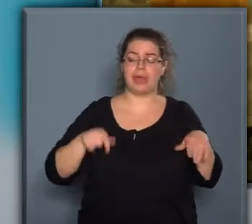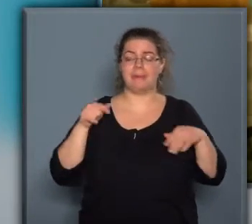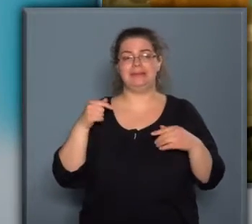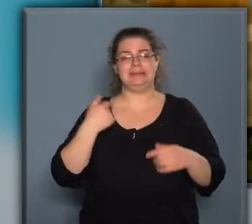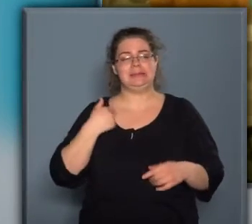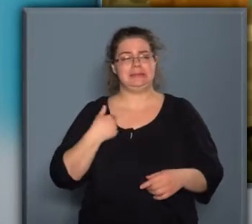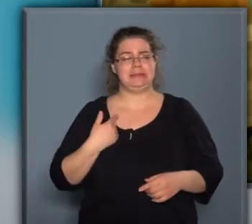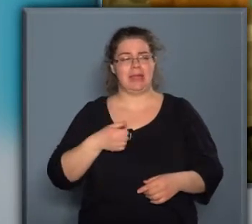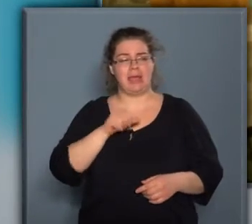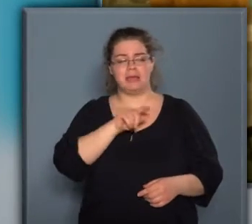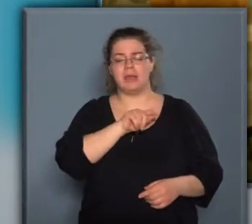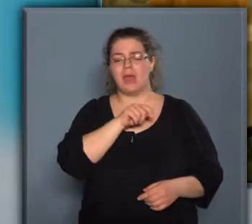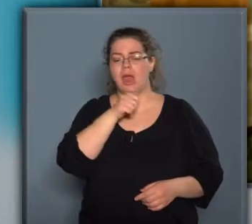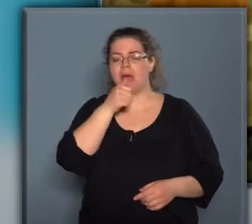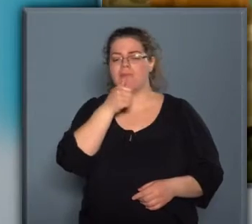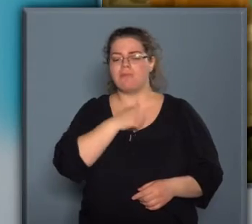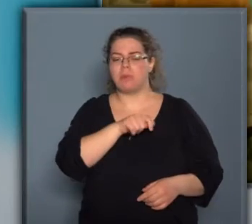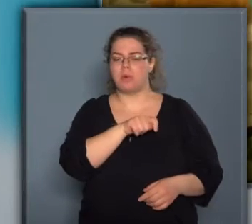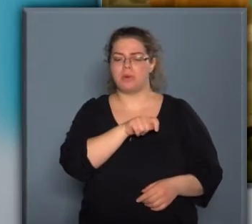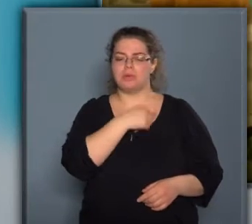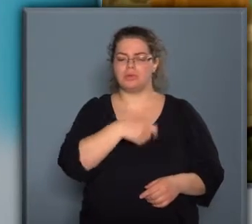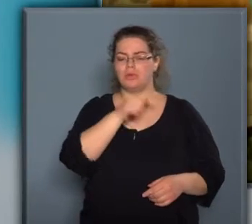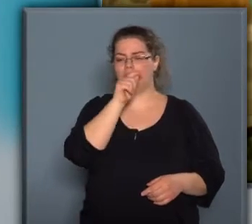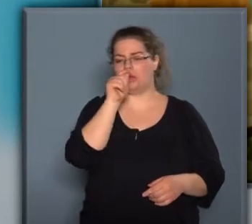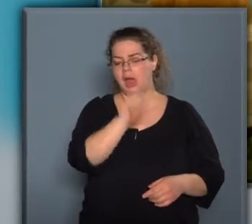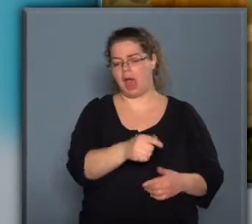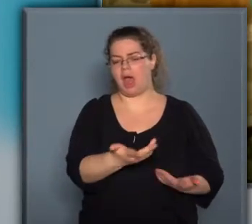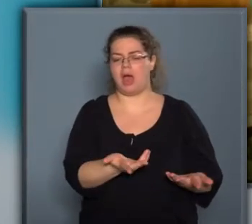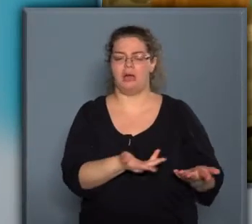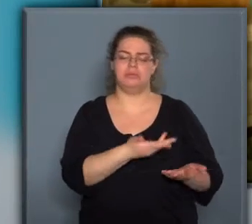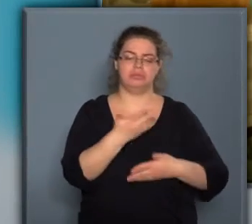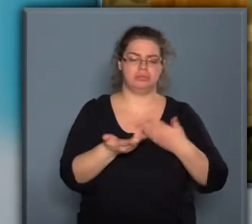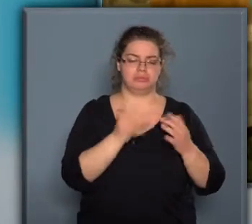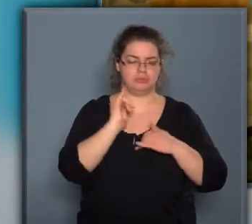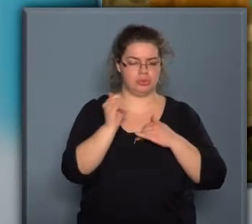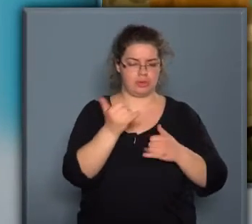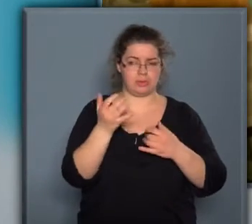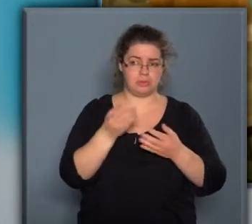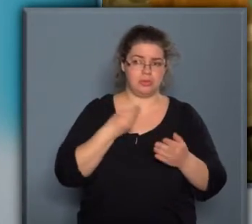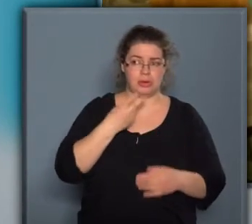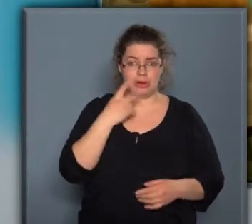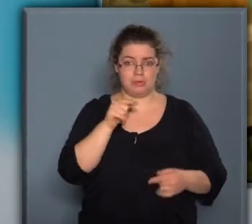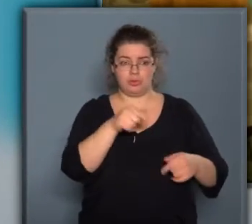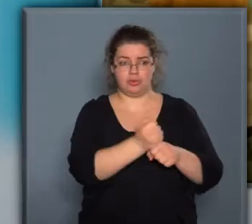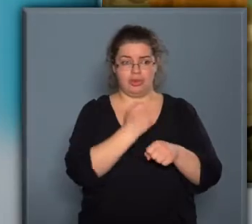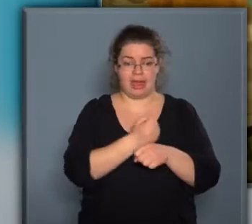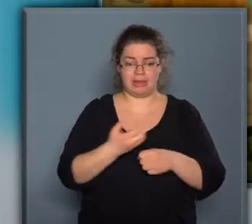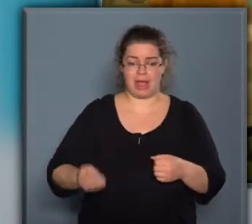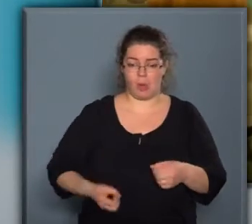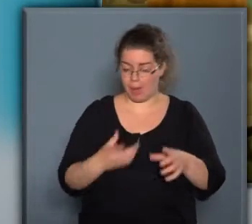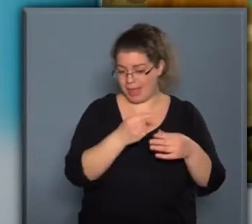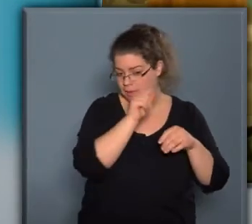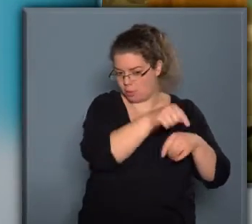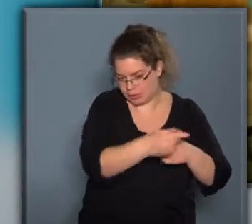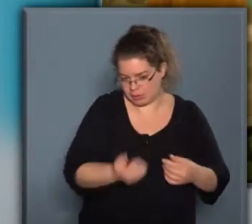egy portugál utazó műsort láttam, és valakit ott csináltak ottani kolbásszal, és mondtam, hogy hát ezt én is meg tudom